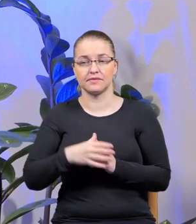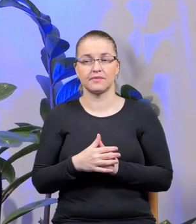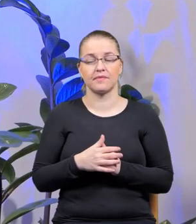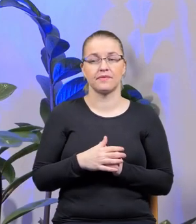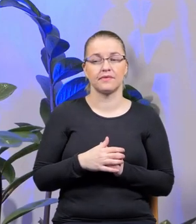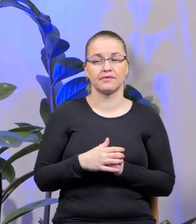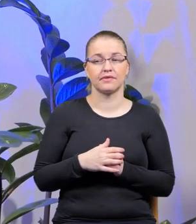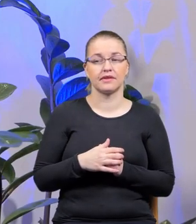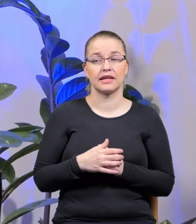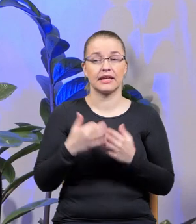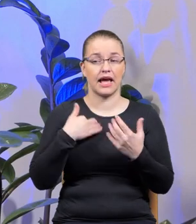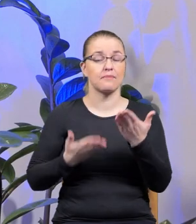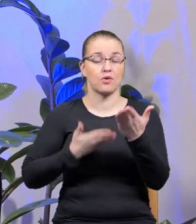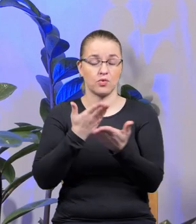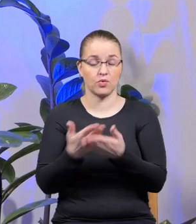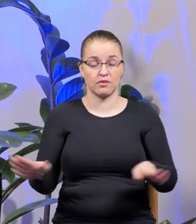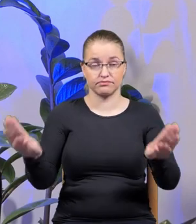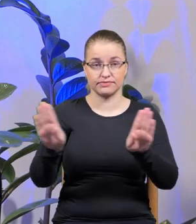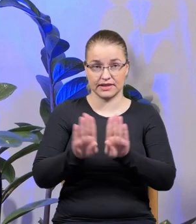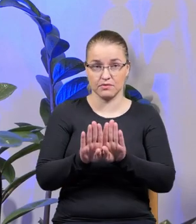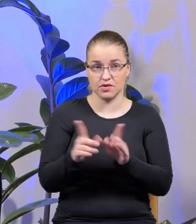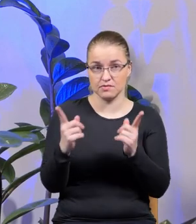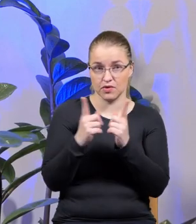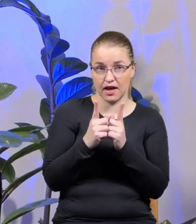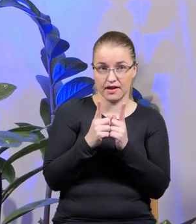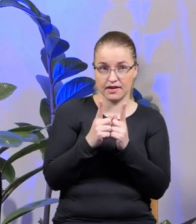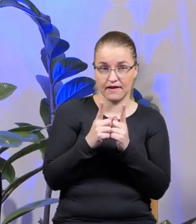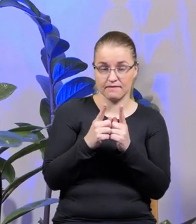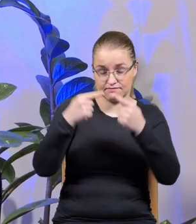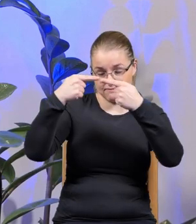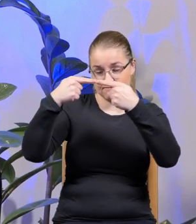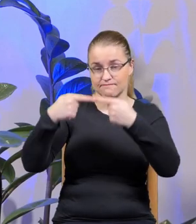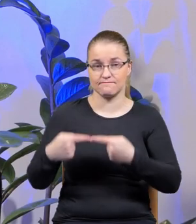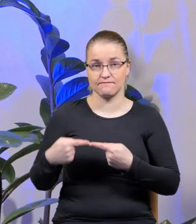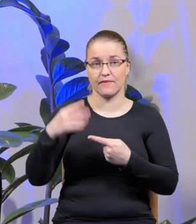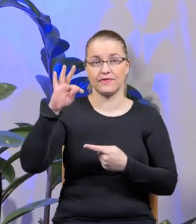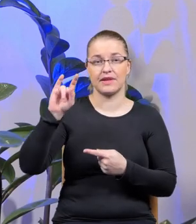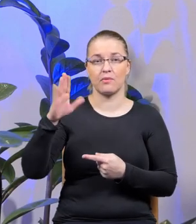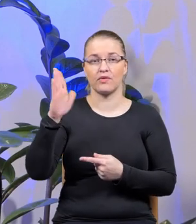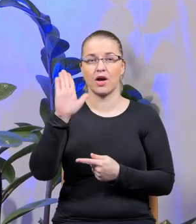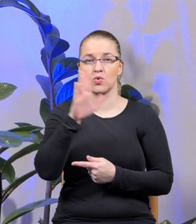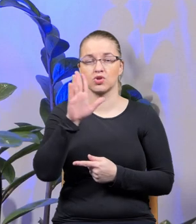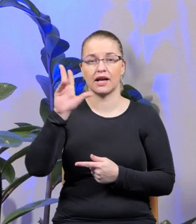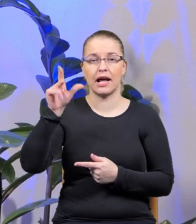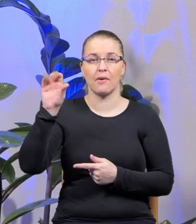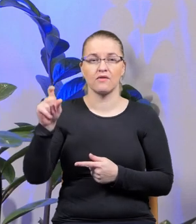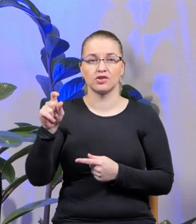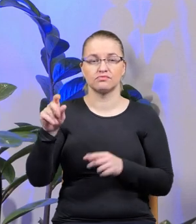zakończyć nasze spotkanie fragmentem wiersza Tymoteusza Karpowicza rozkład jazdy.